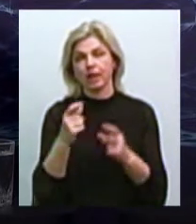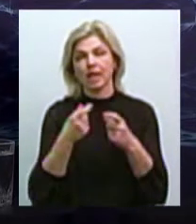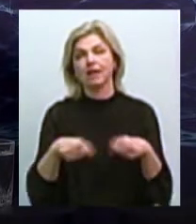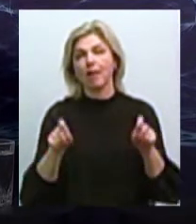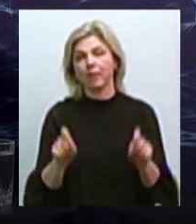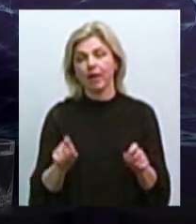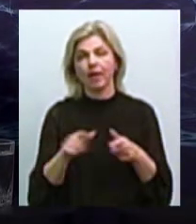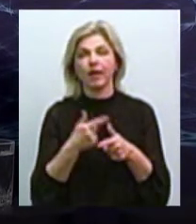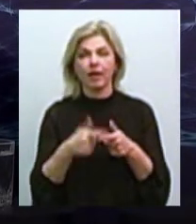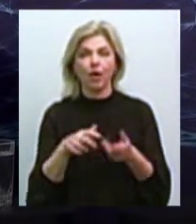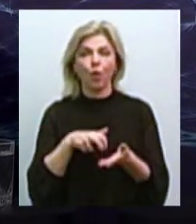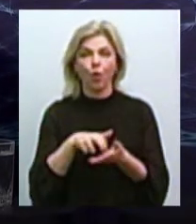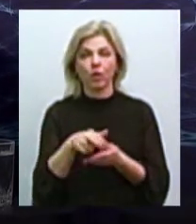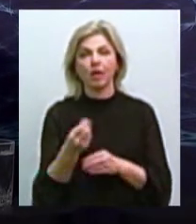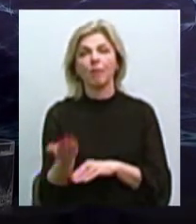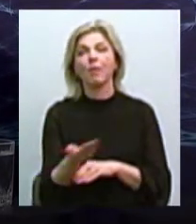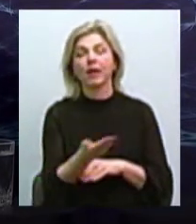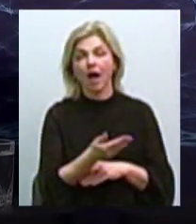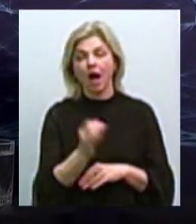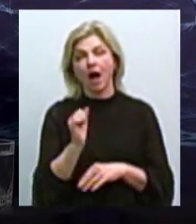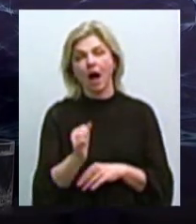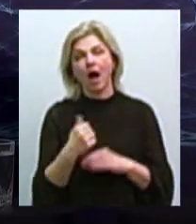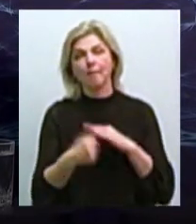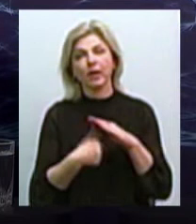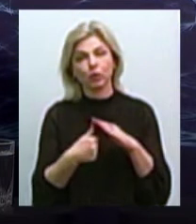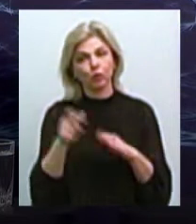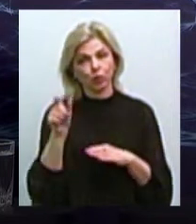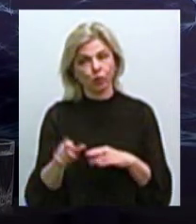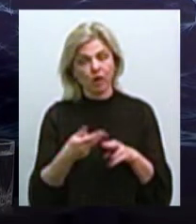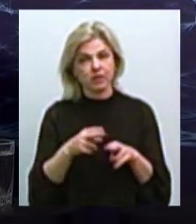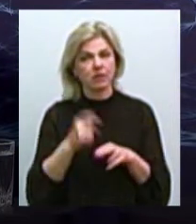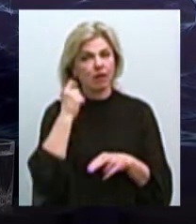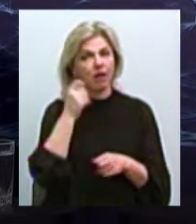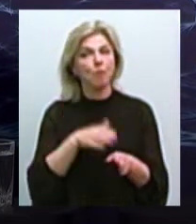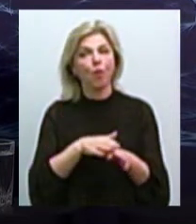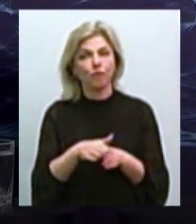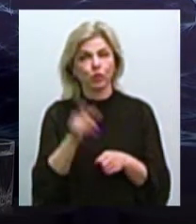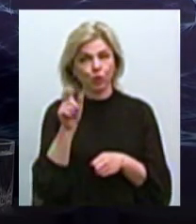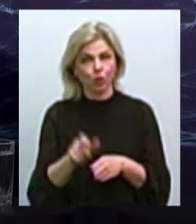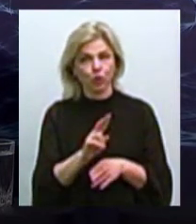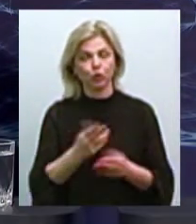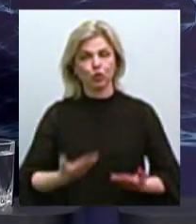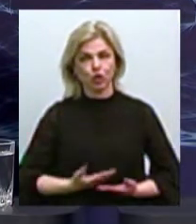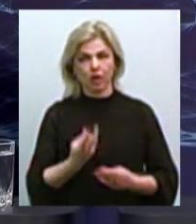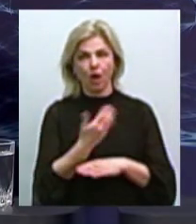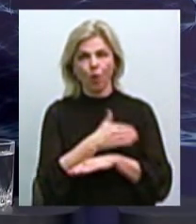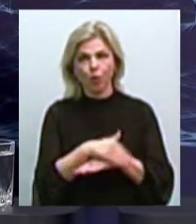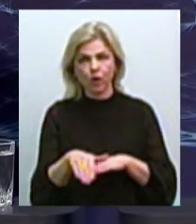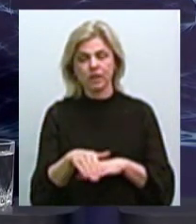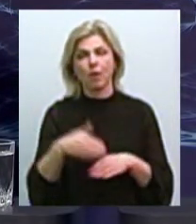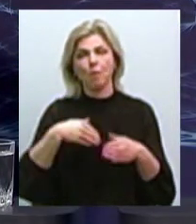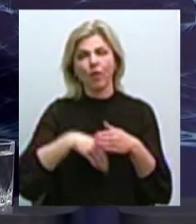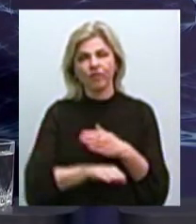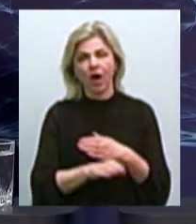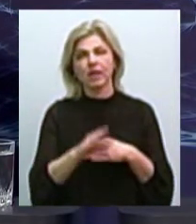ходять і побираються. А безпритульна особа – це повнолітня особа, яка проживає на вулиці, в парках, підвалах, під